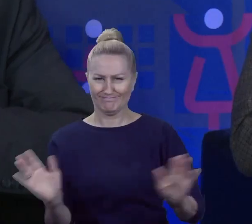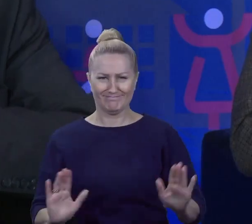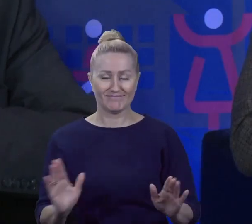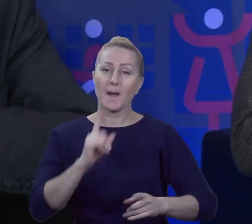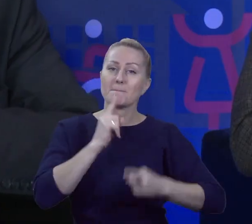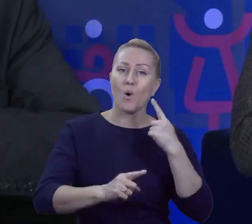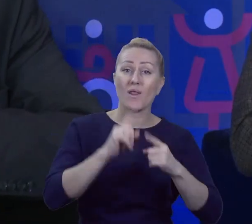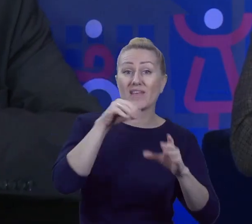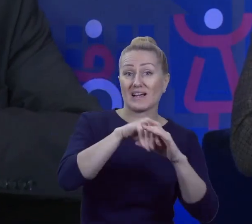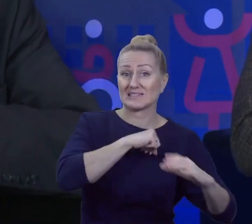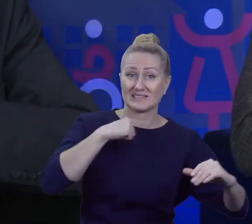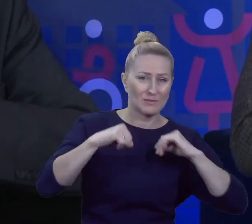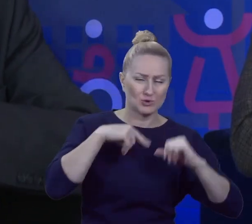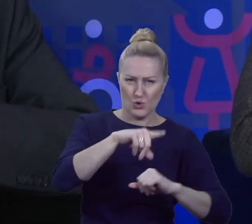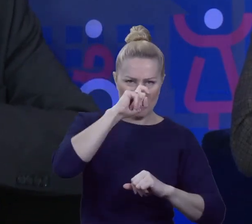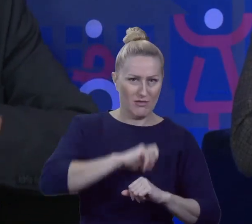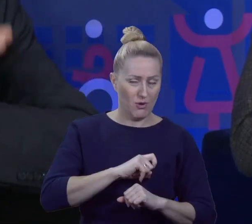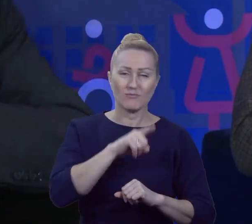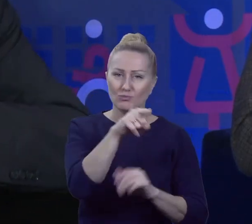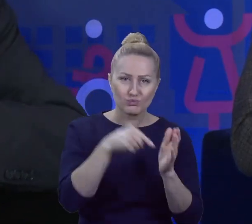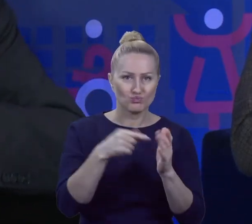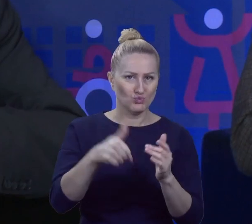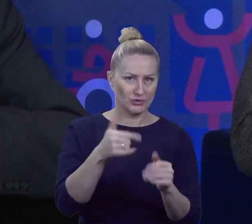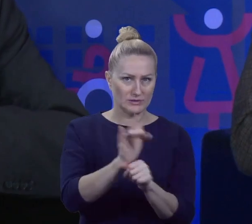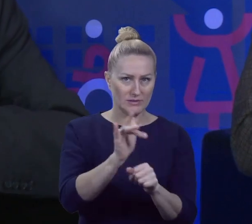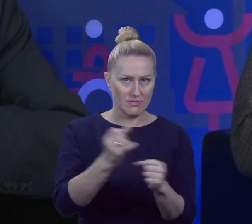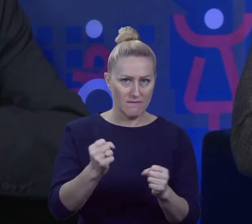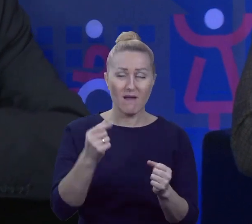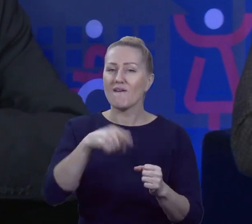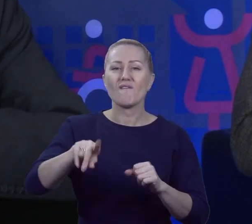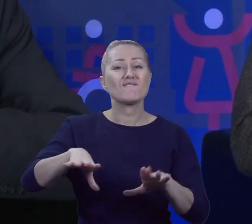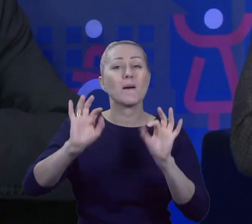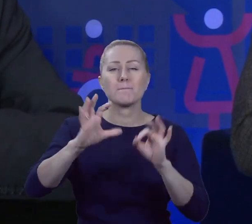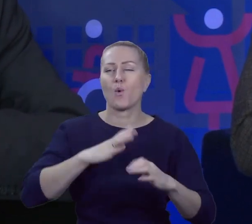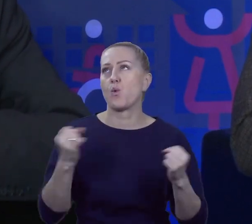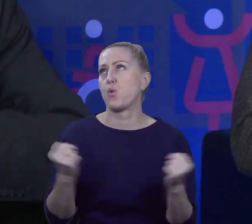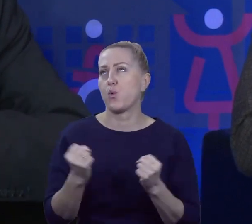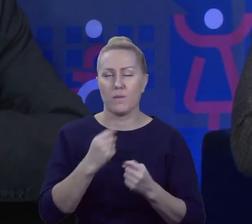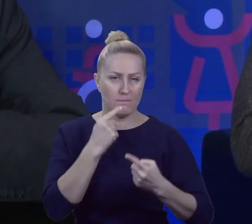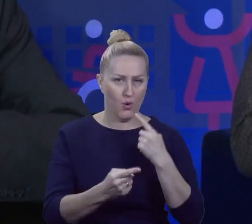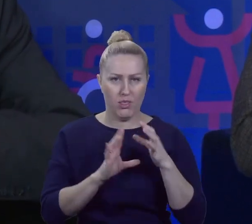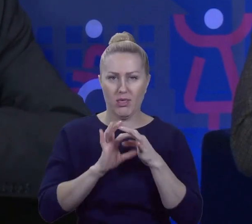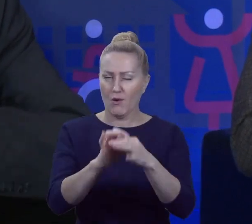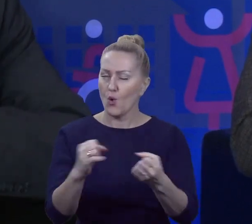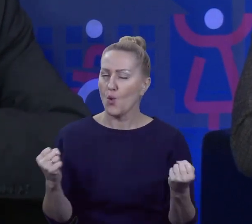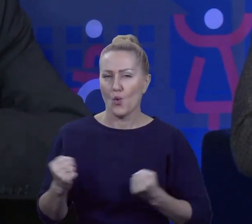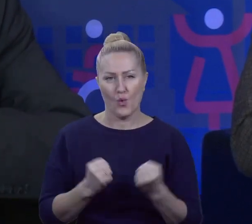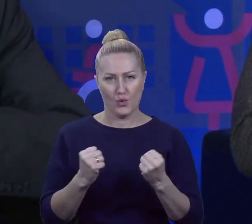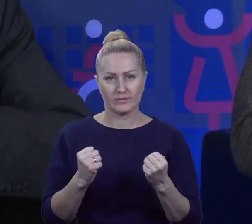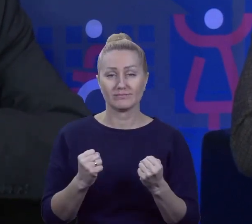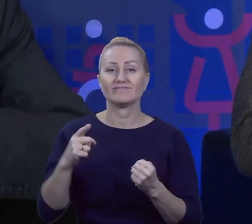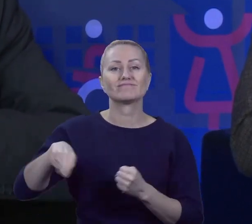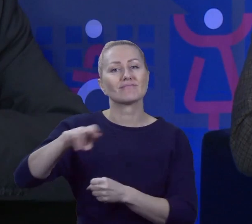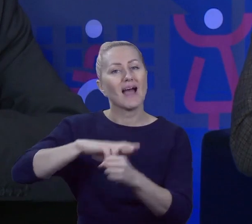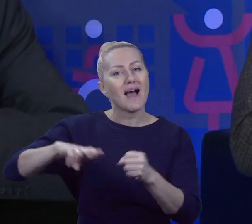niedobra w samorządzie. To trzeba by skrytykować. Bo te wybory były bardzo polityczne ostatnio. Bardzo polityczne. I rady